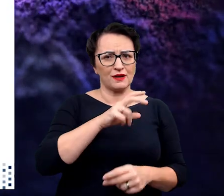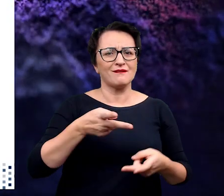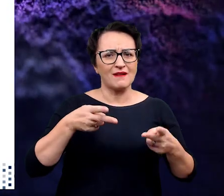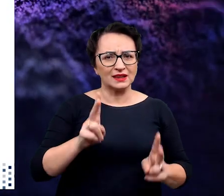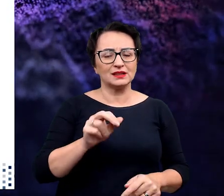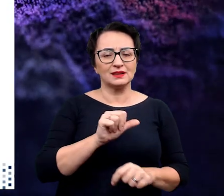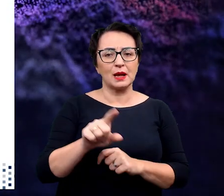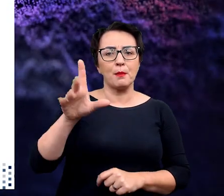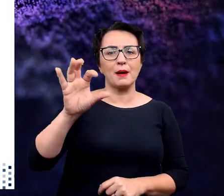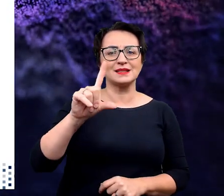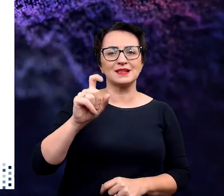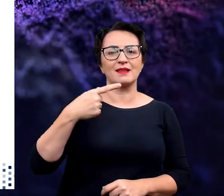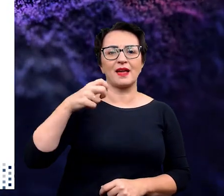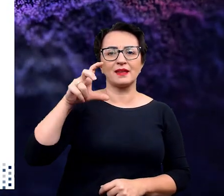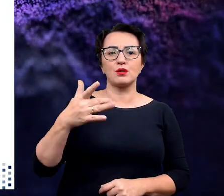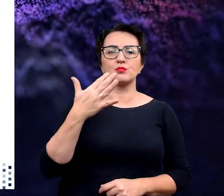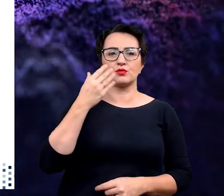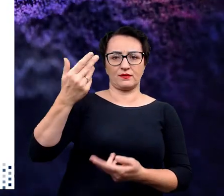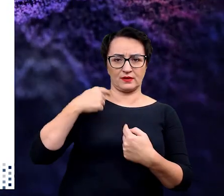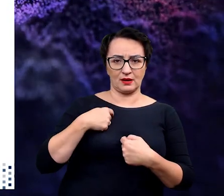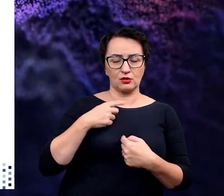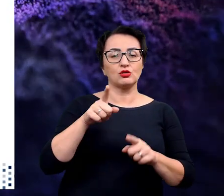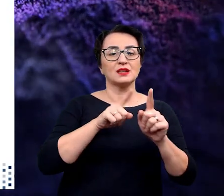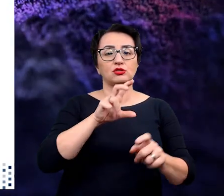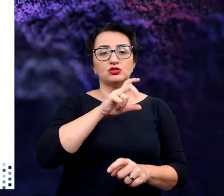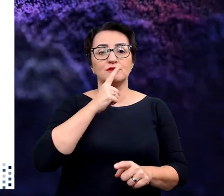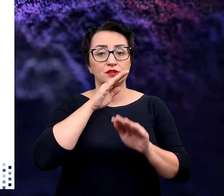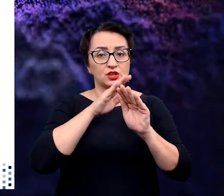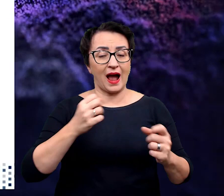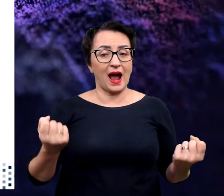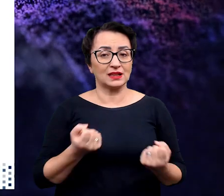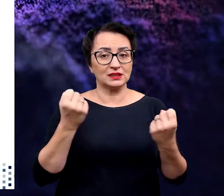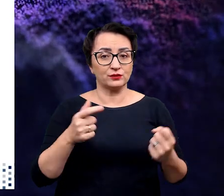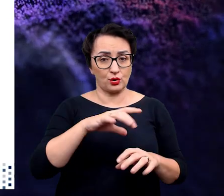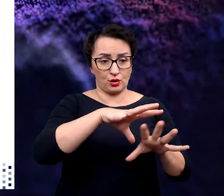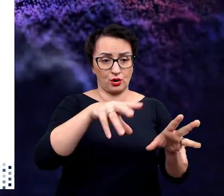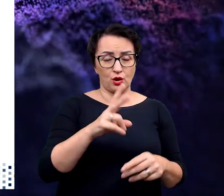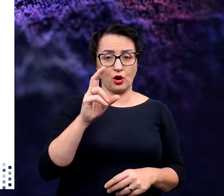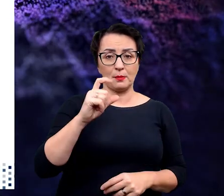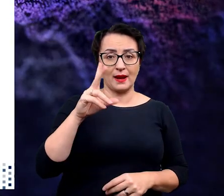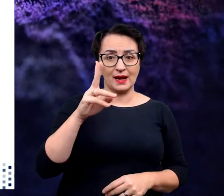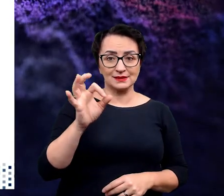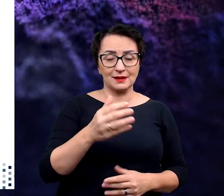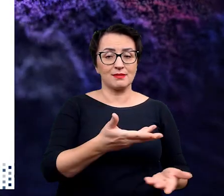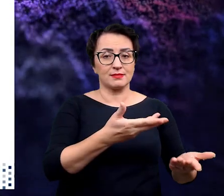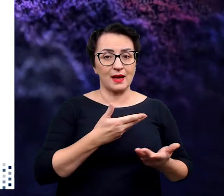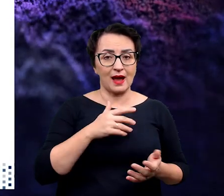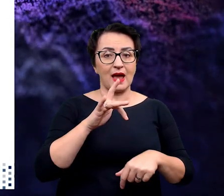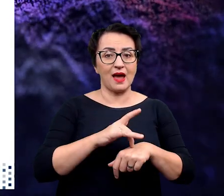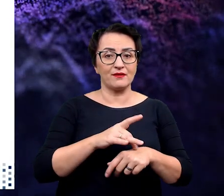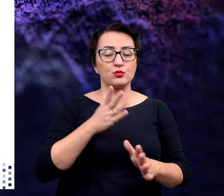tak jest, jak nasza baza danych mówi, to znaczy, czy wyciszenie aktywności tych kompleksów spowoduje